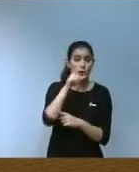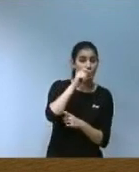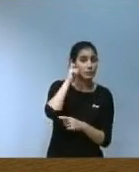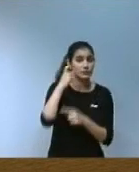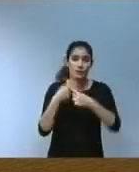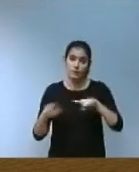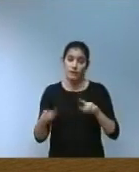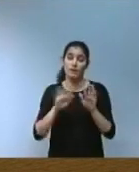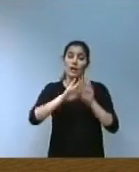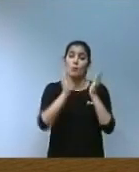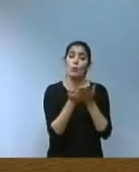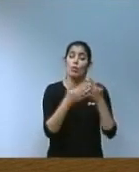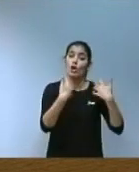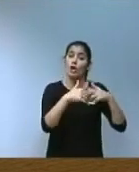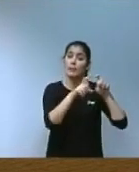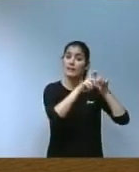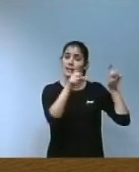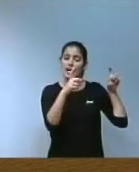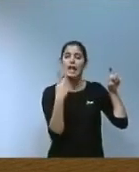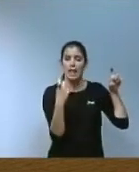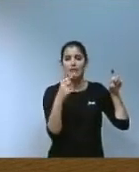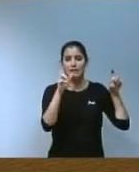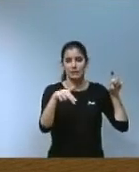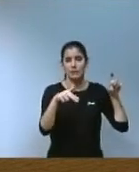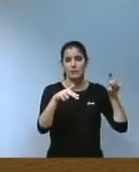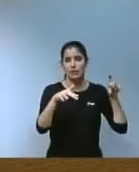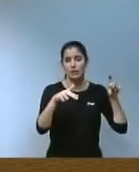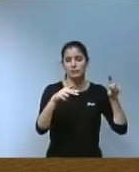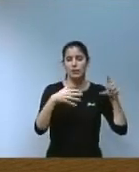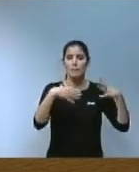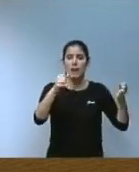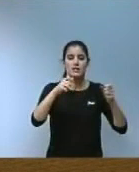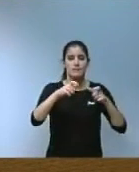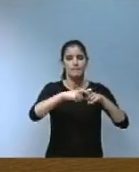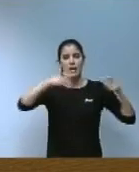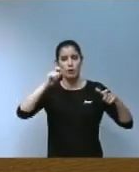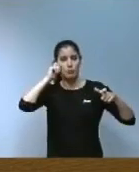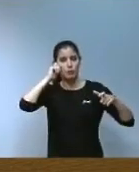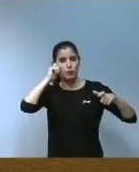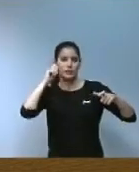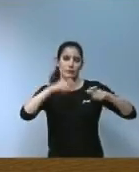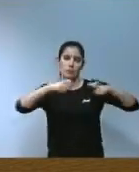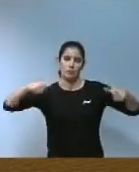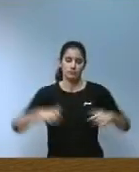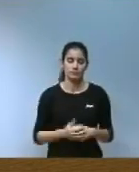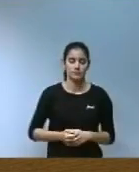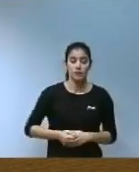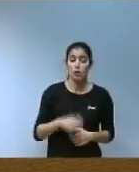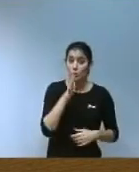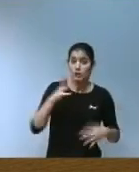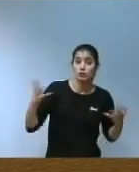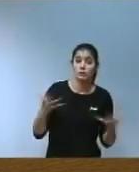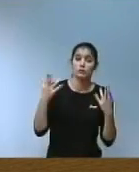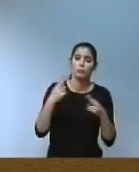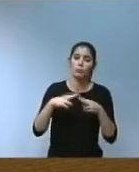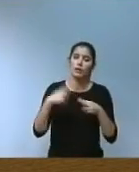món empresarial ha d'abordar també la realitat de feminitzar moltíssim més l'economia per això impulsem polítiques